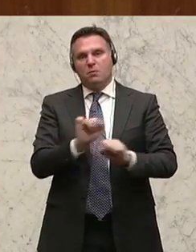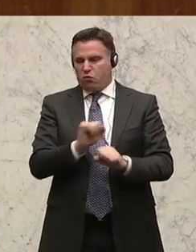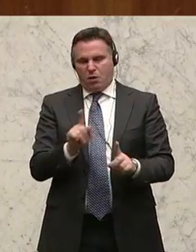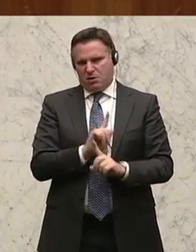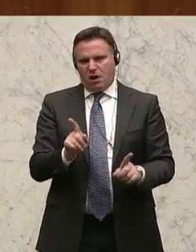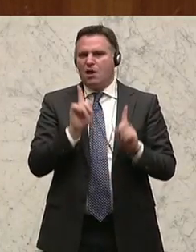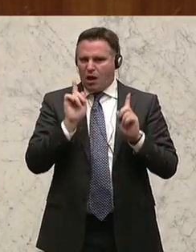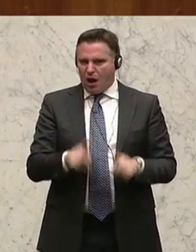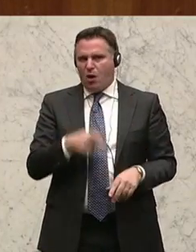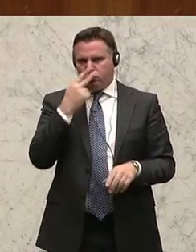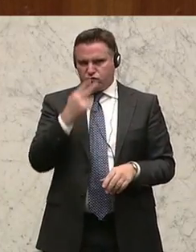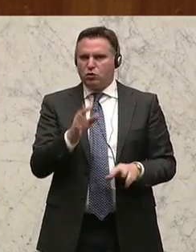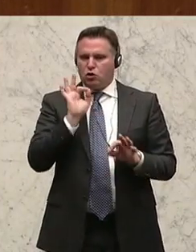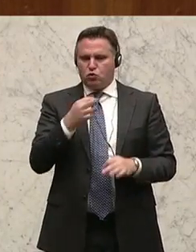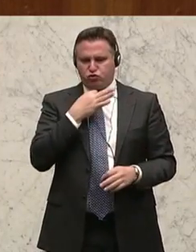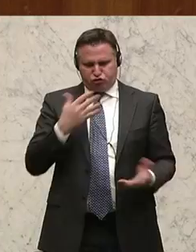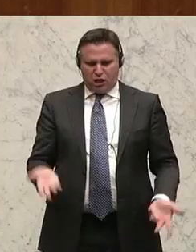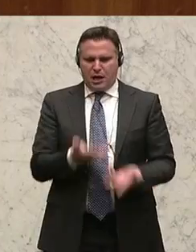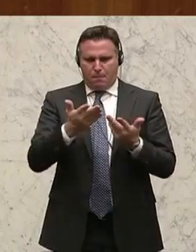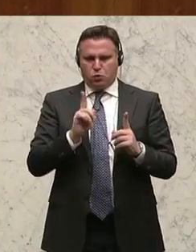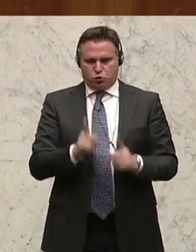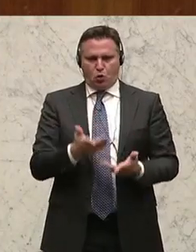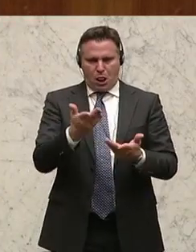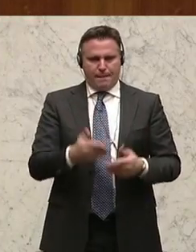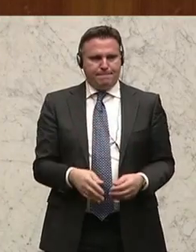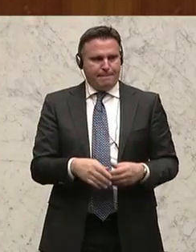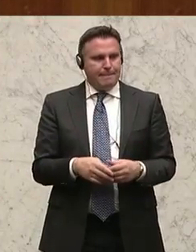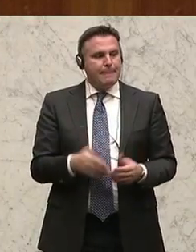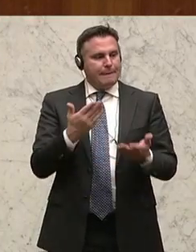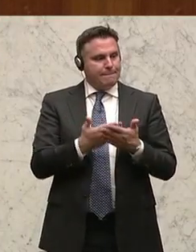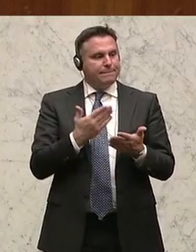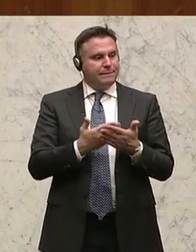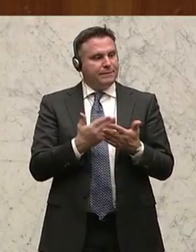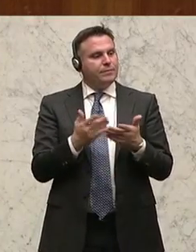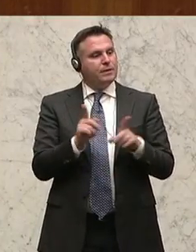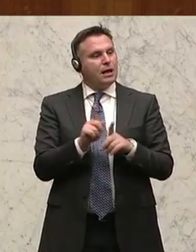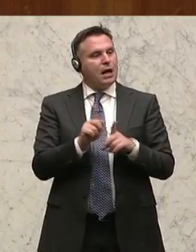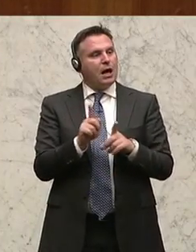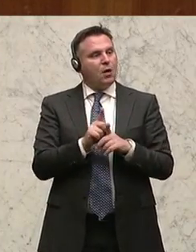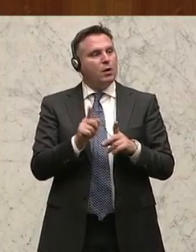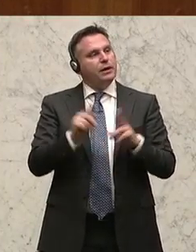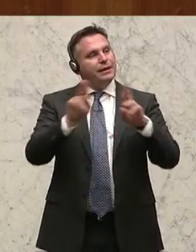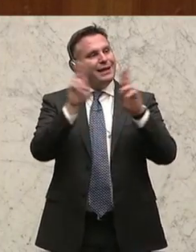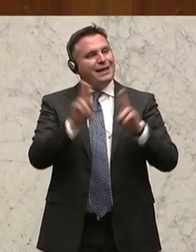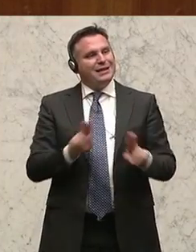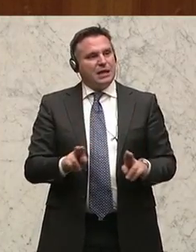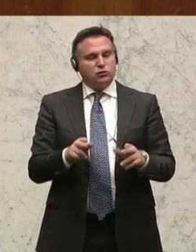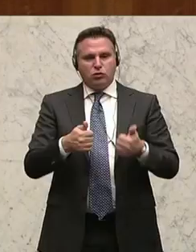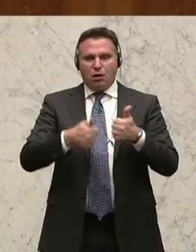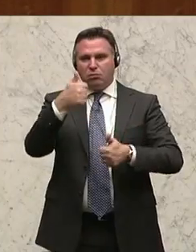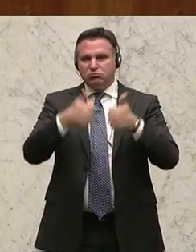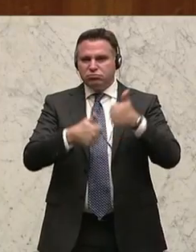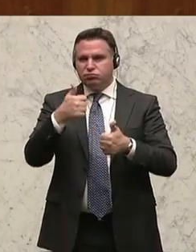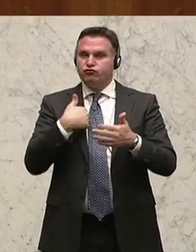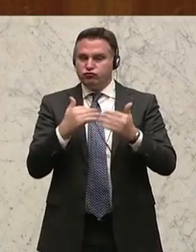hier in der Hinsicht auch die Stimmung heben. Ja, und wenn man sich das anschaut, wir sind ja auch bei den internationalen Rankings wieder